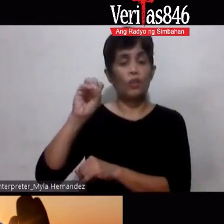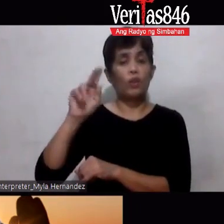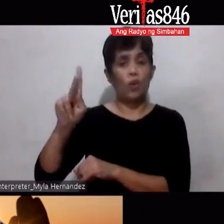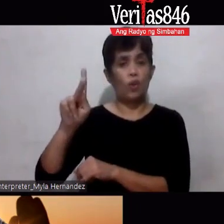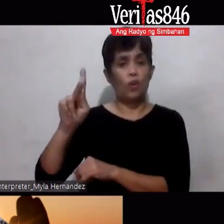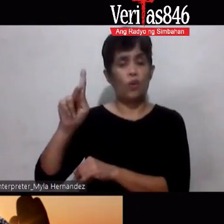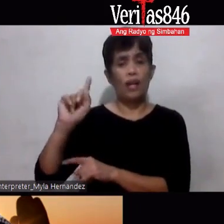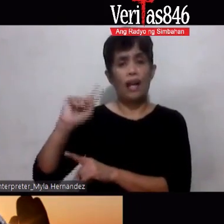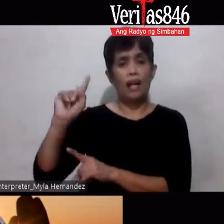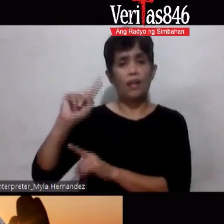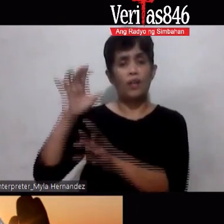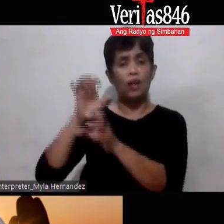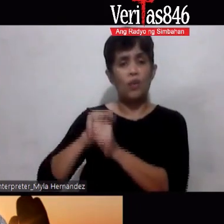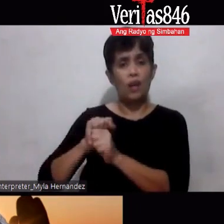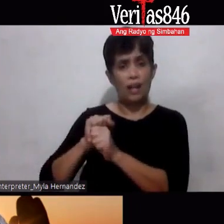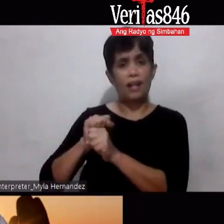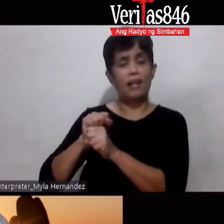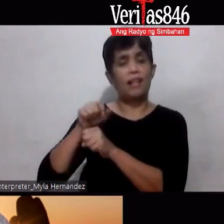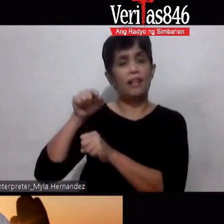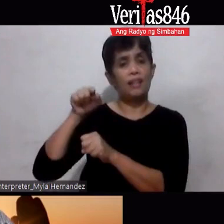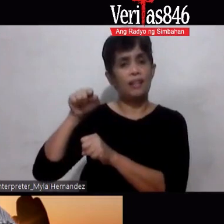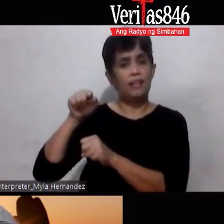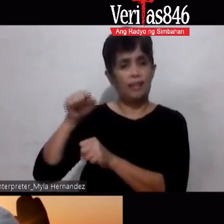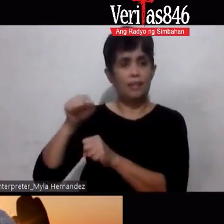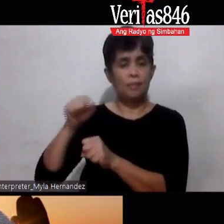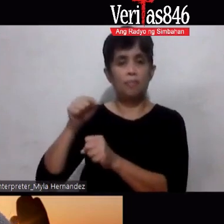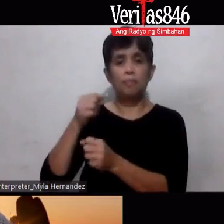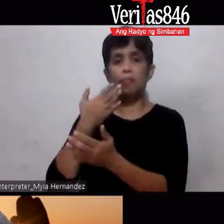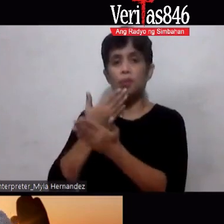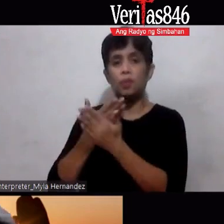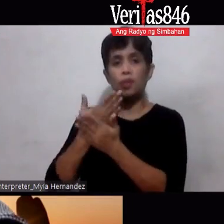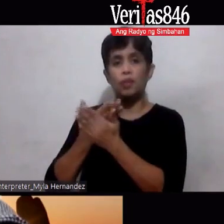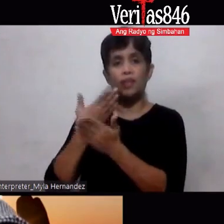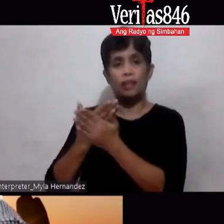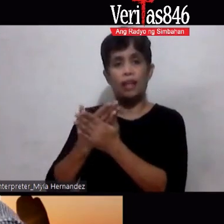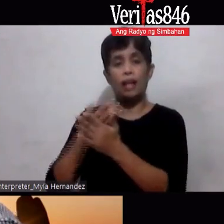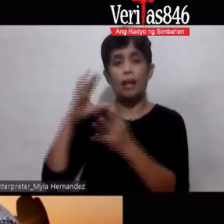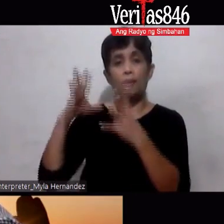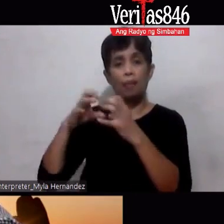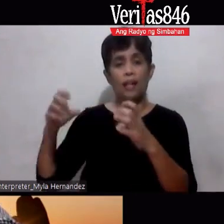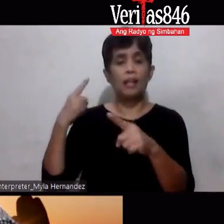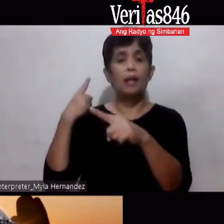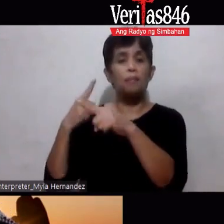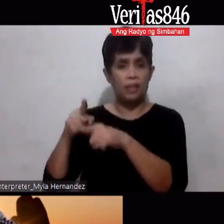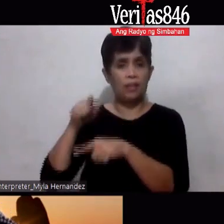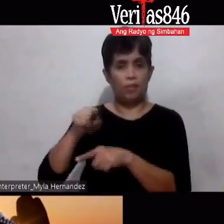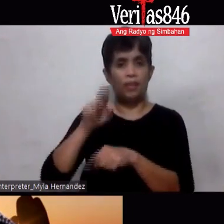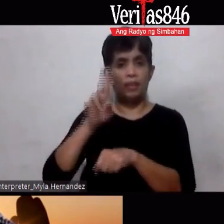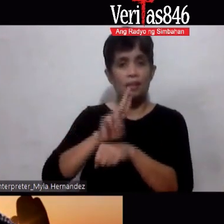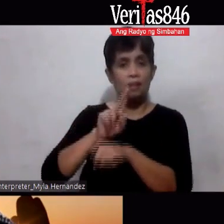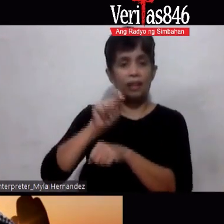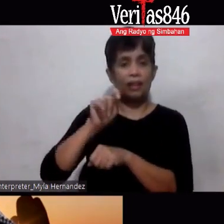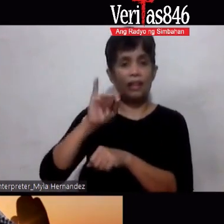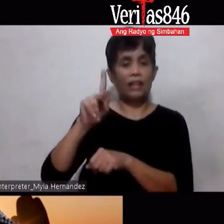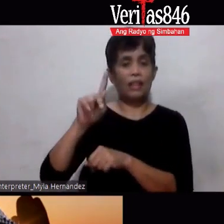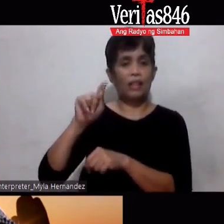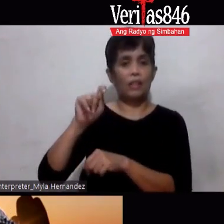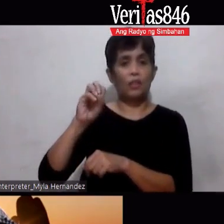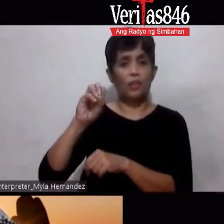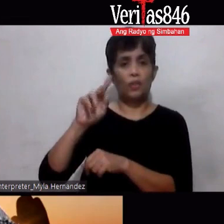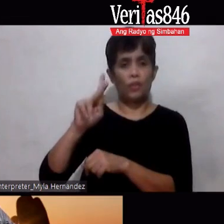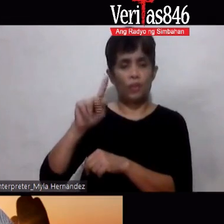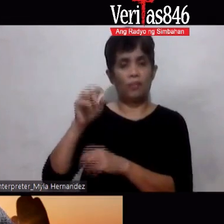from taking Ampalaya Plus some people are diabetic ang rami na nilang iniinom na gamot hindi nila ma